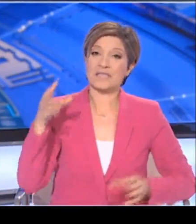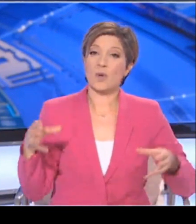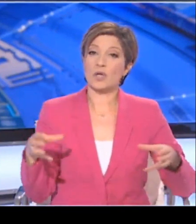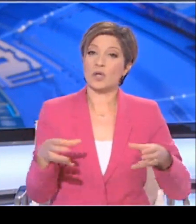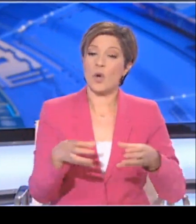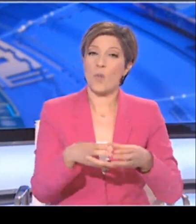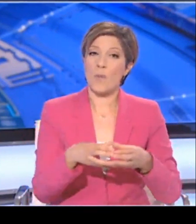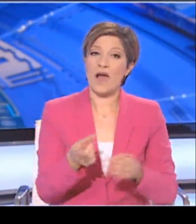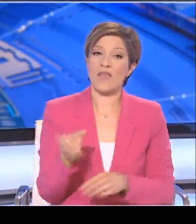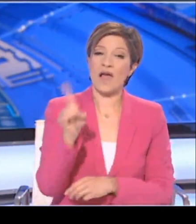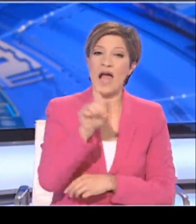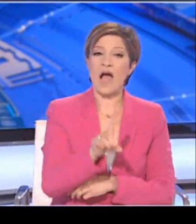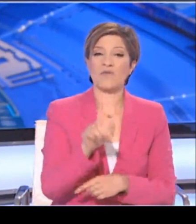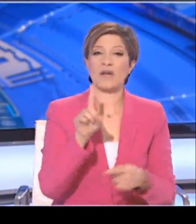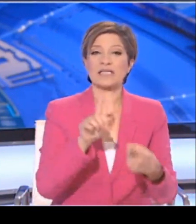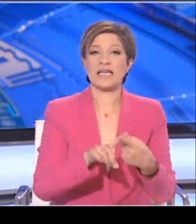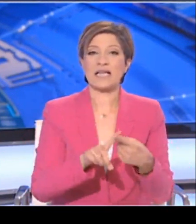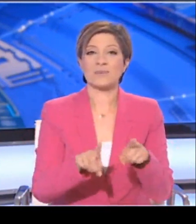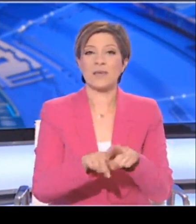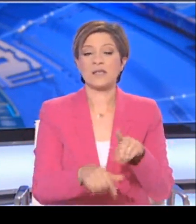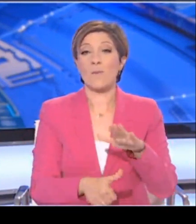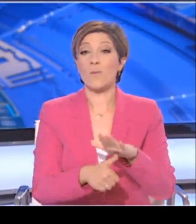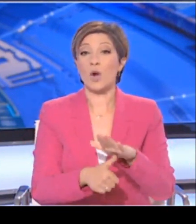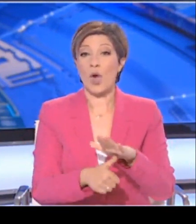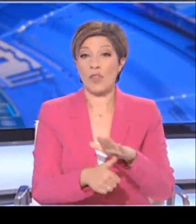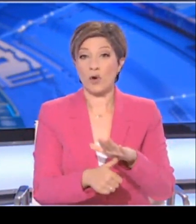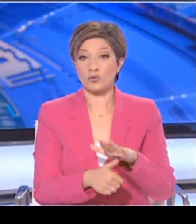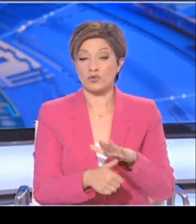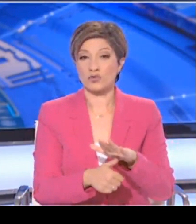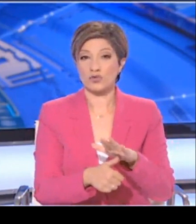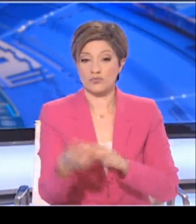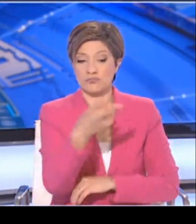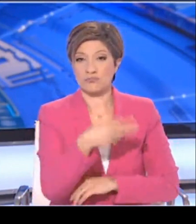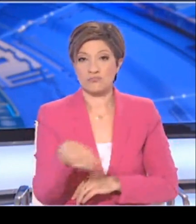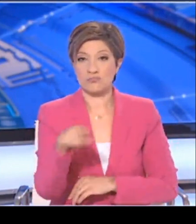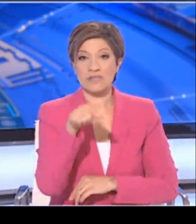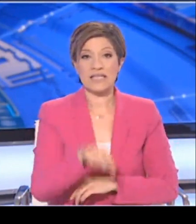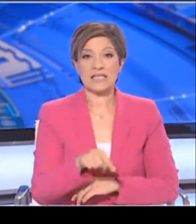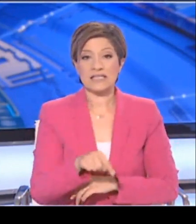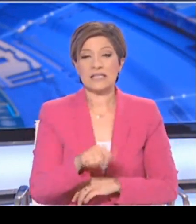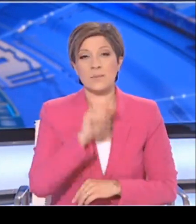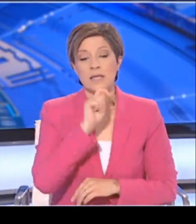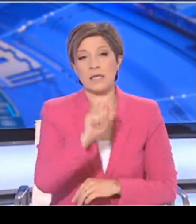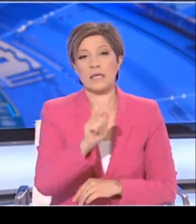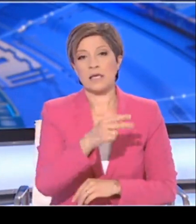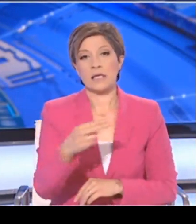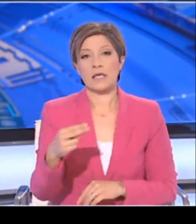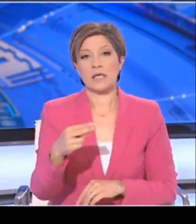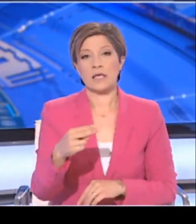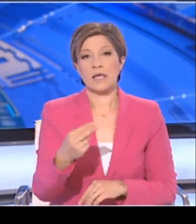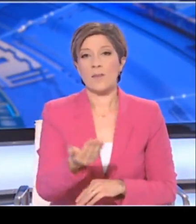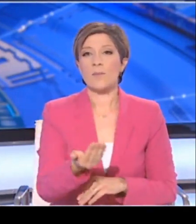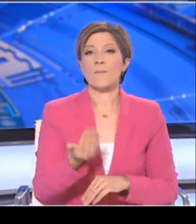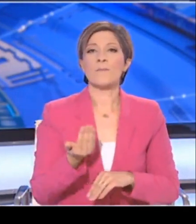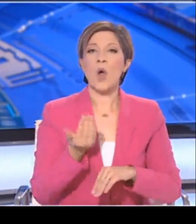θα έχει αύριο νέα συσκέψη με τον πρόεδρο της Δημοκρατίας. Δεδομένου ότι σήμερα είχαμε ανακοίνωση για κάποιες πρόωρες